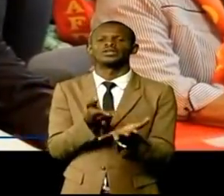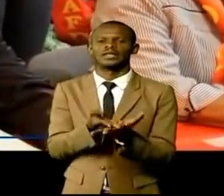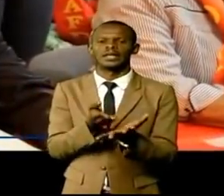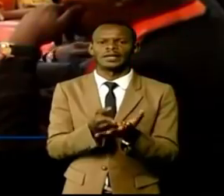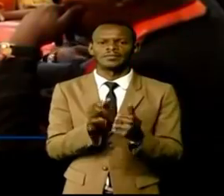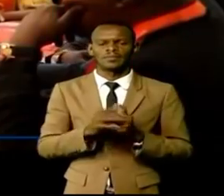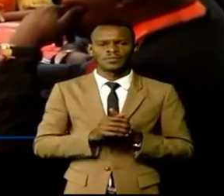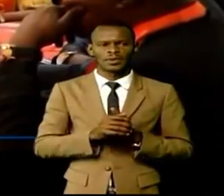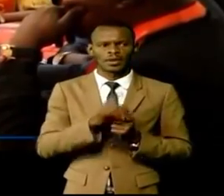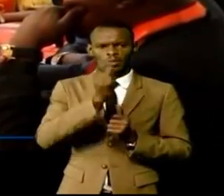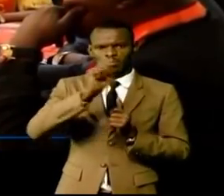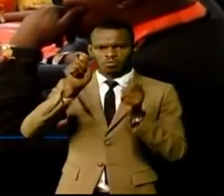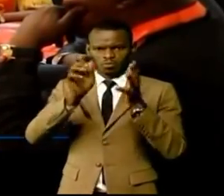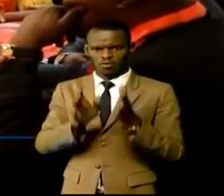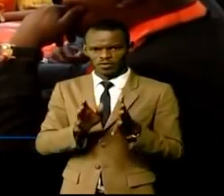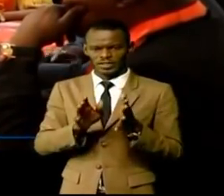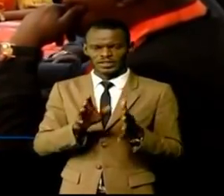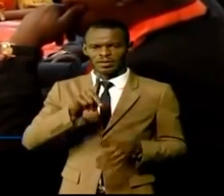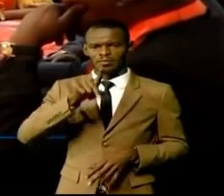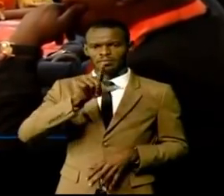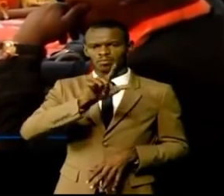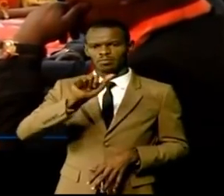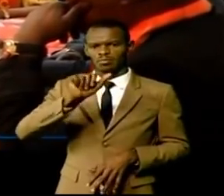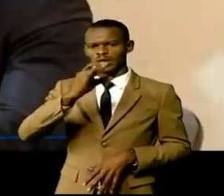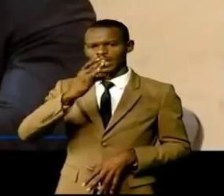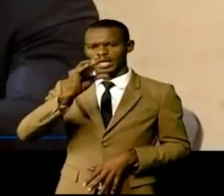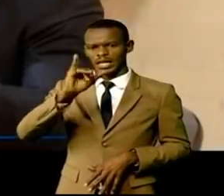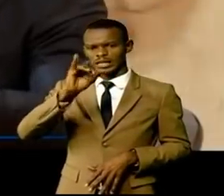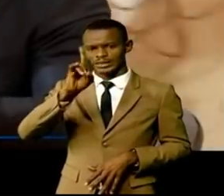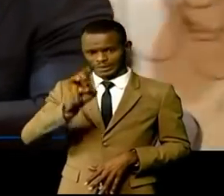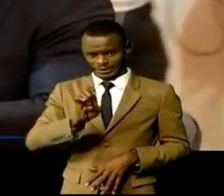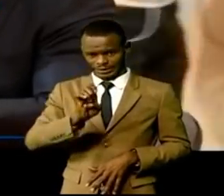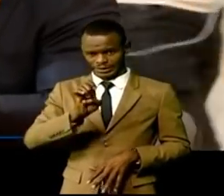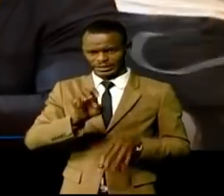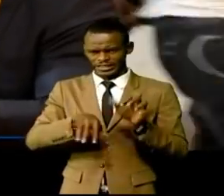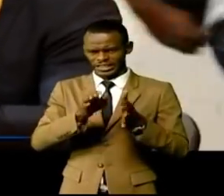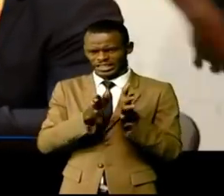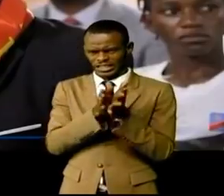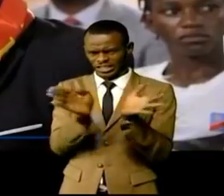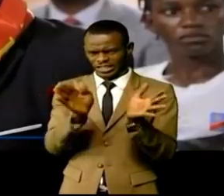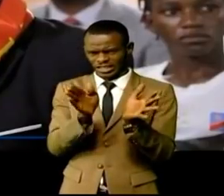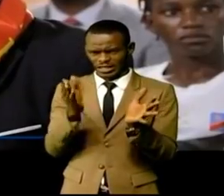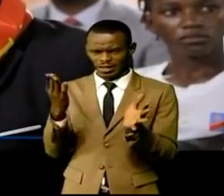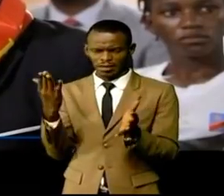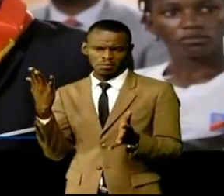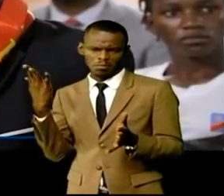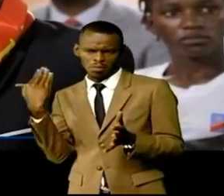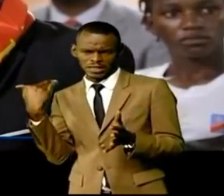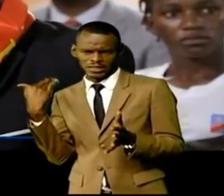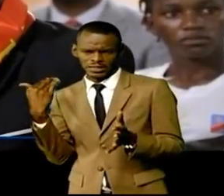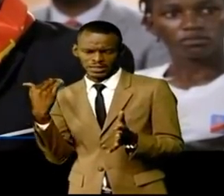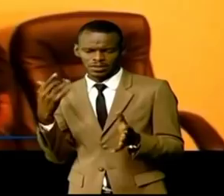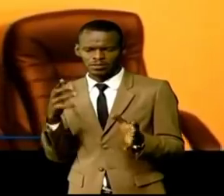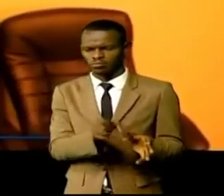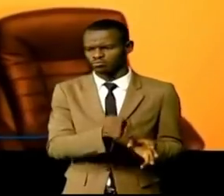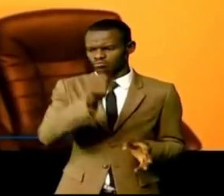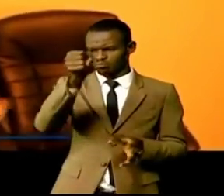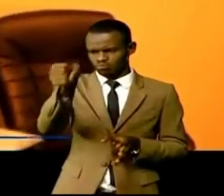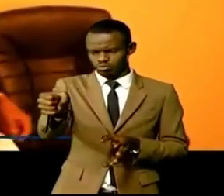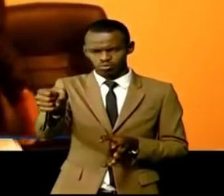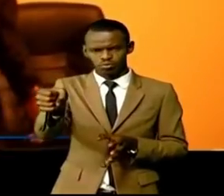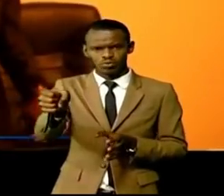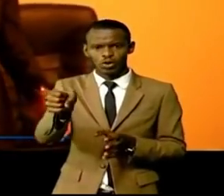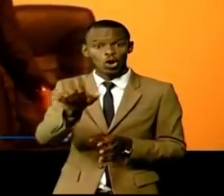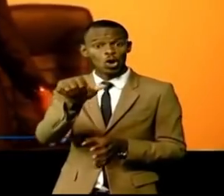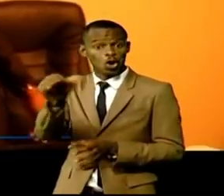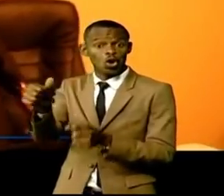général de l'AFDC sortant élevé actuellement au poste de deuxième vice-président de l'AFDC a cédé son fauteuil à son